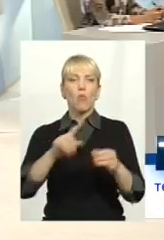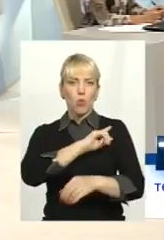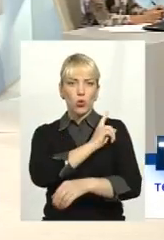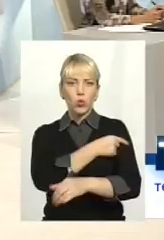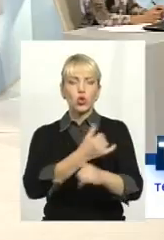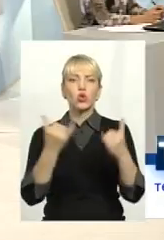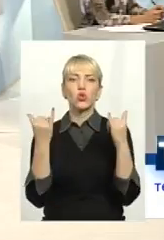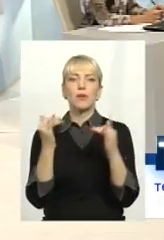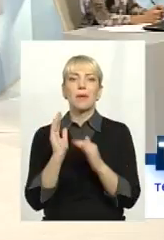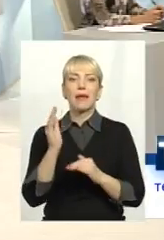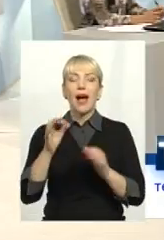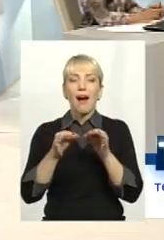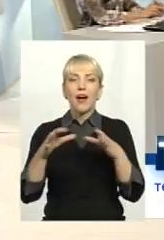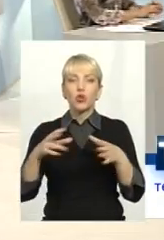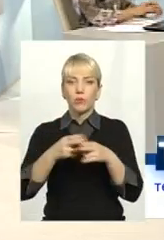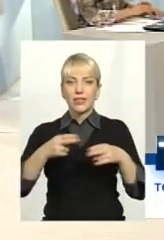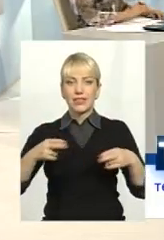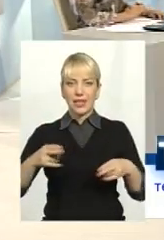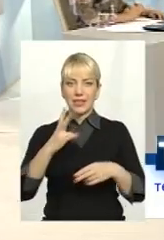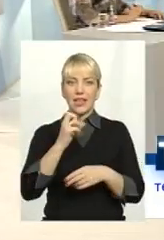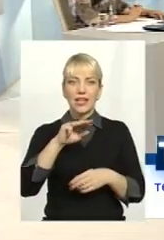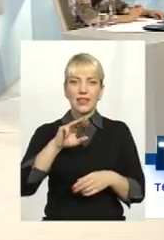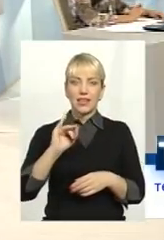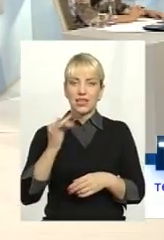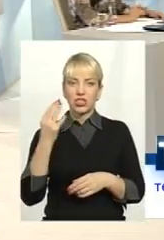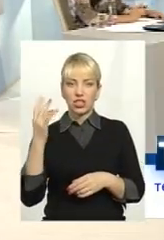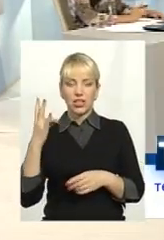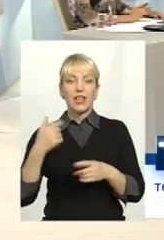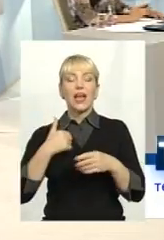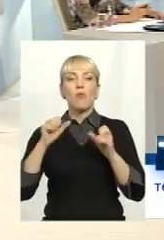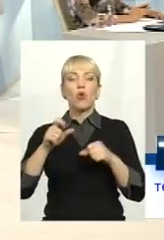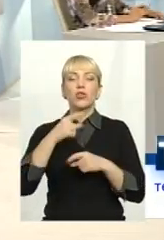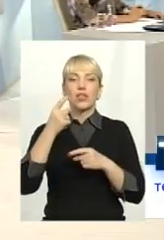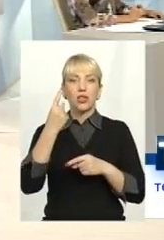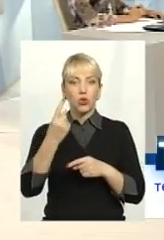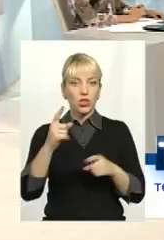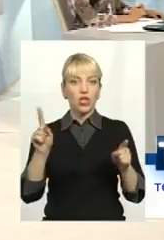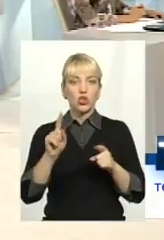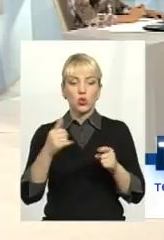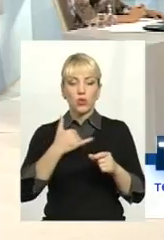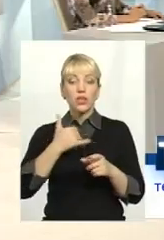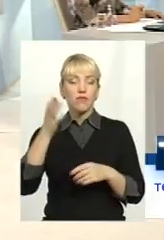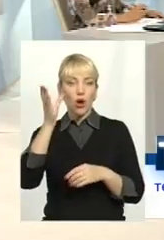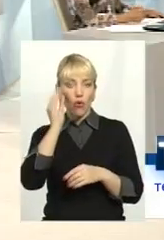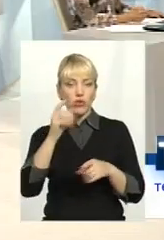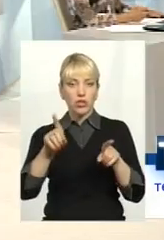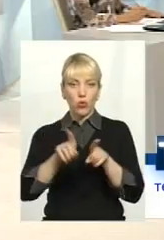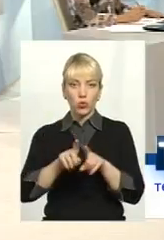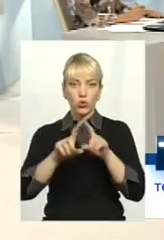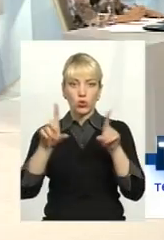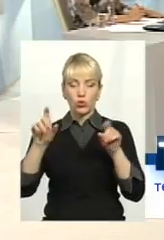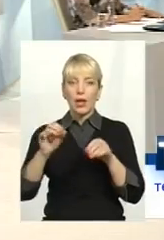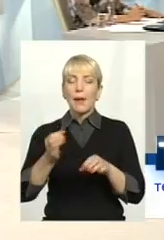і перспективна атомна станція в Нетеччині. І я можу сказати одне, що в нас, враховуючи таку структуру привабливого генерації